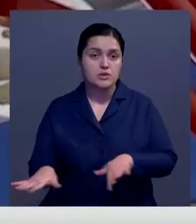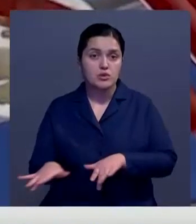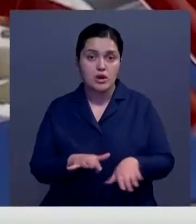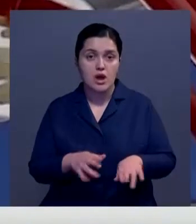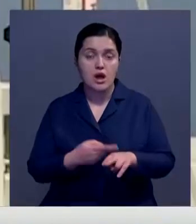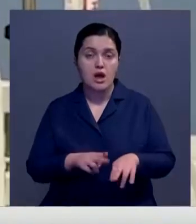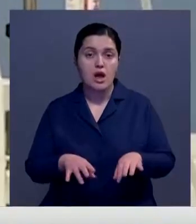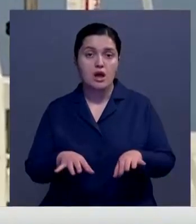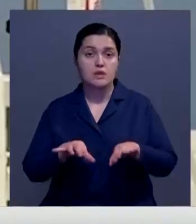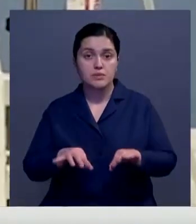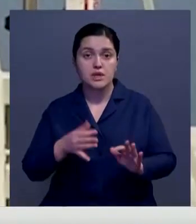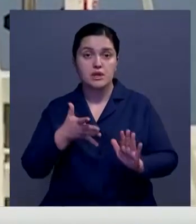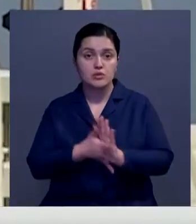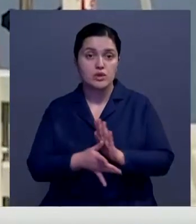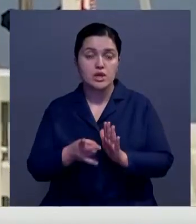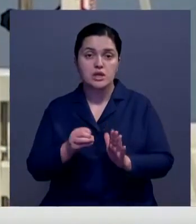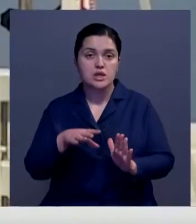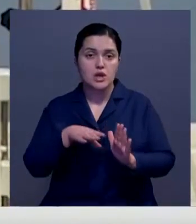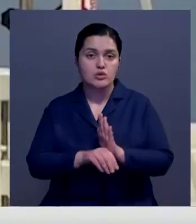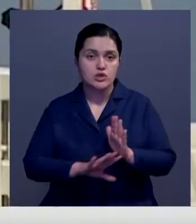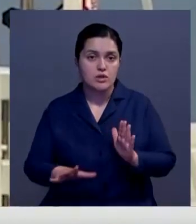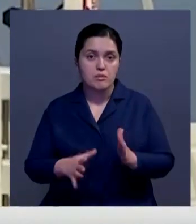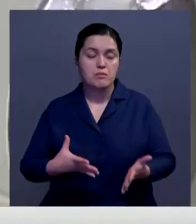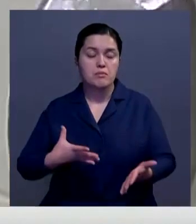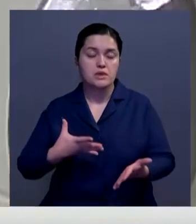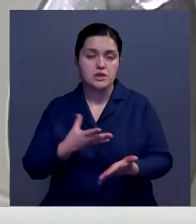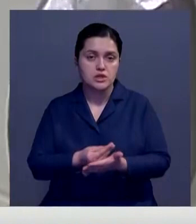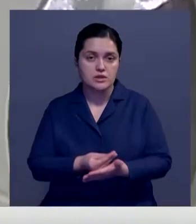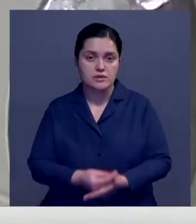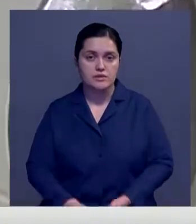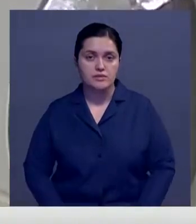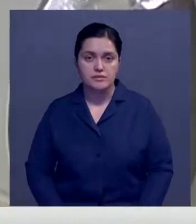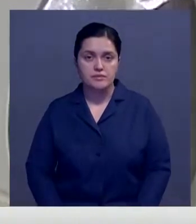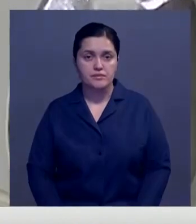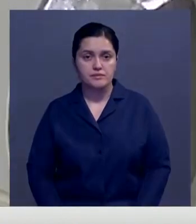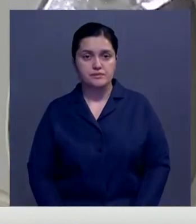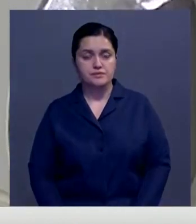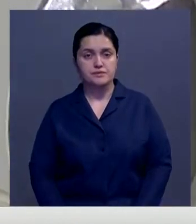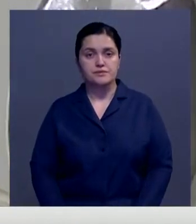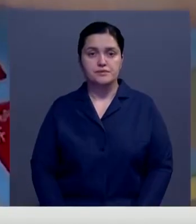медпроцедуры. Но транспортные расходы не учитываются при начислении выплат.